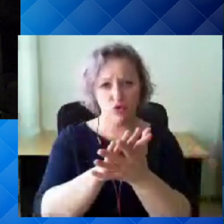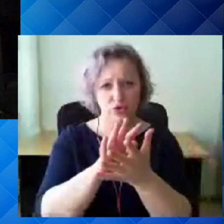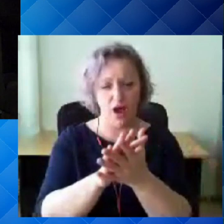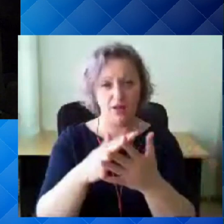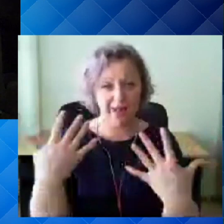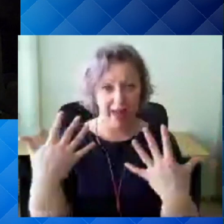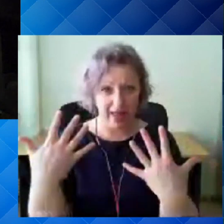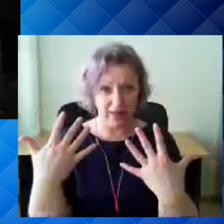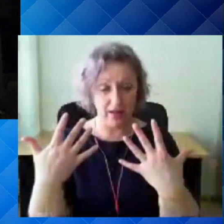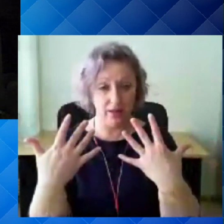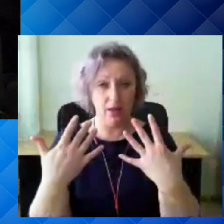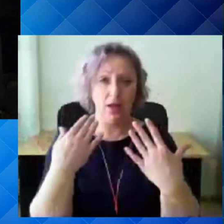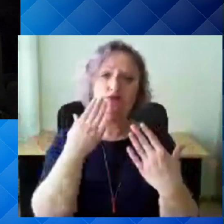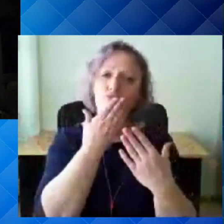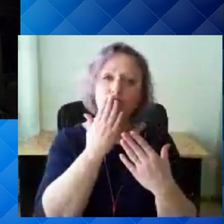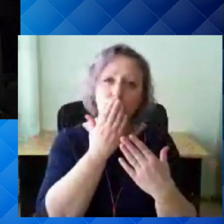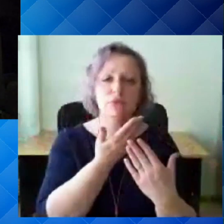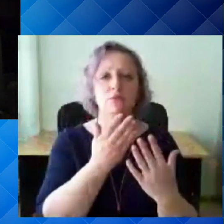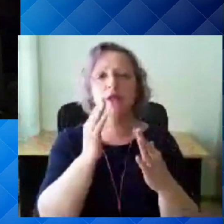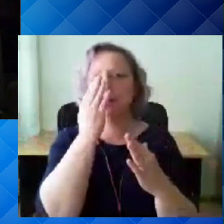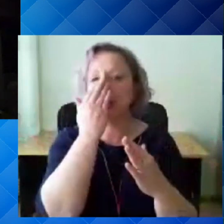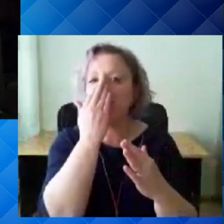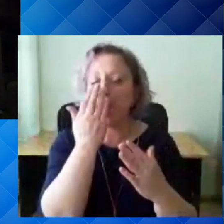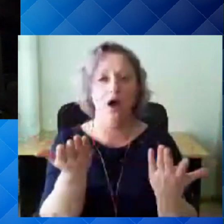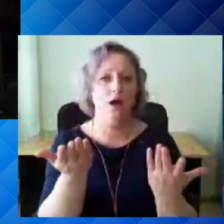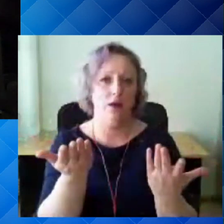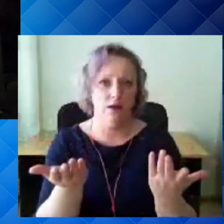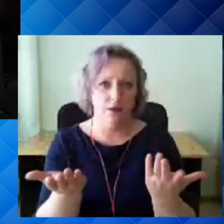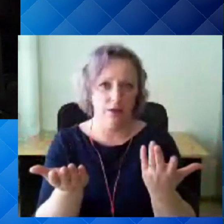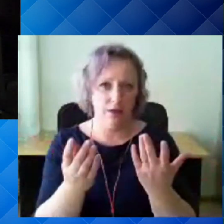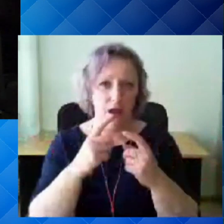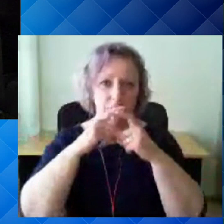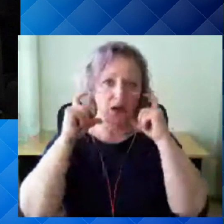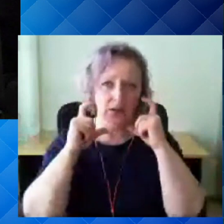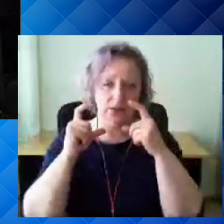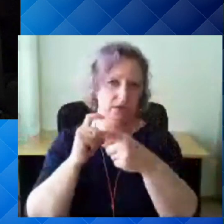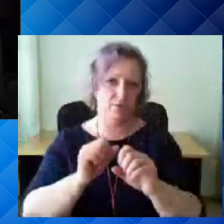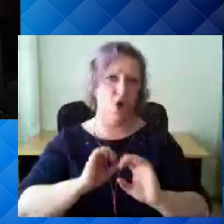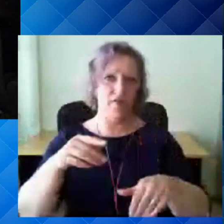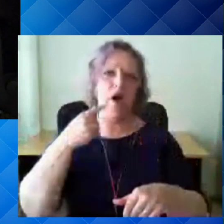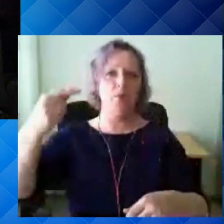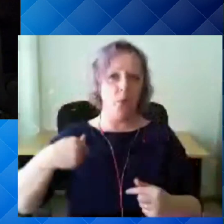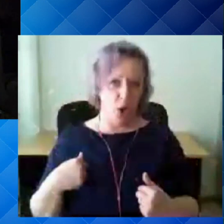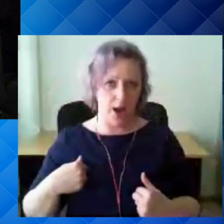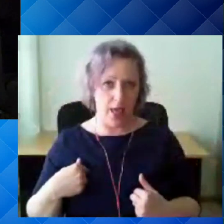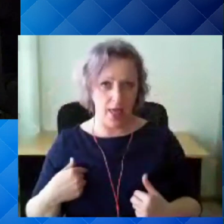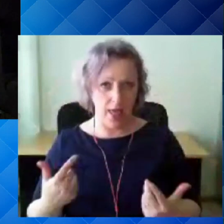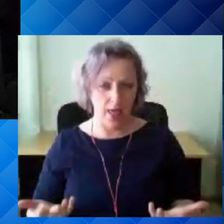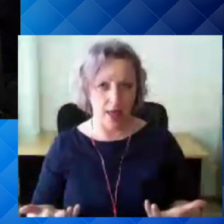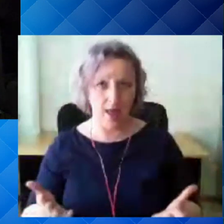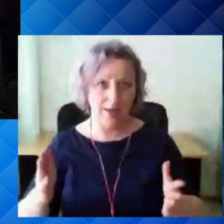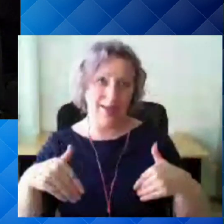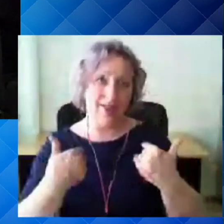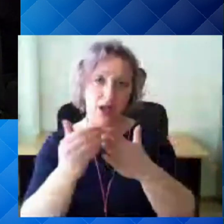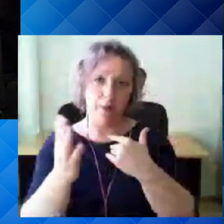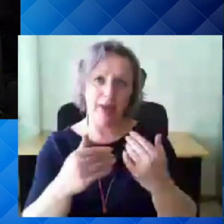siis puudutad suud ja nina, et maskikandmine ei ole vajalik, et ongi tervise ametile